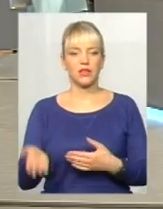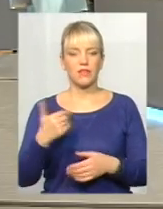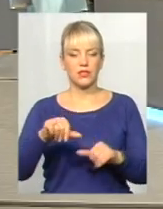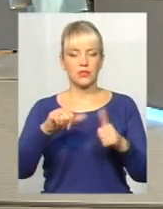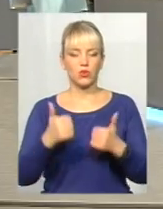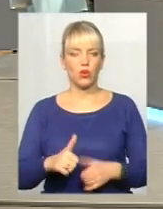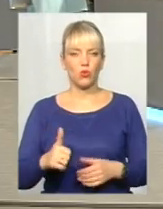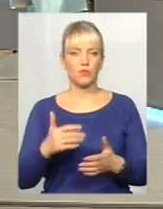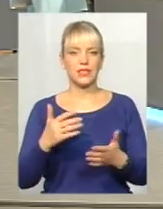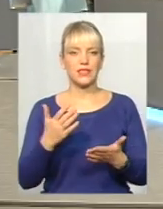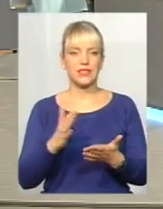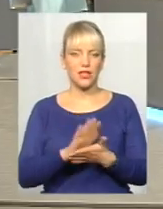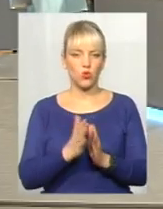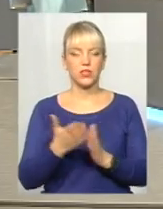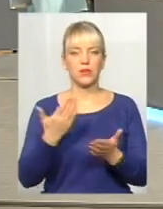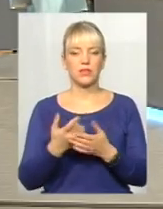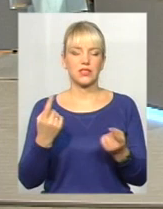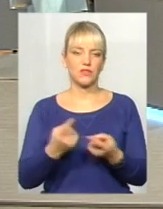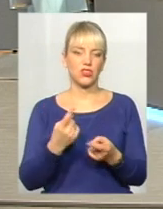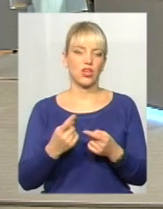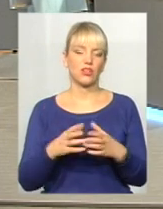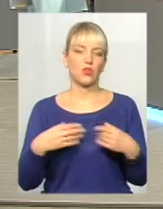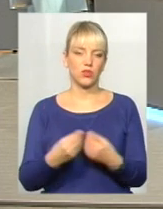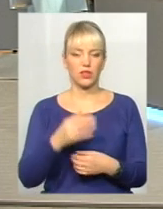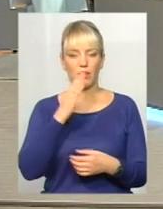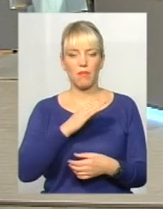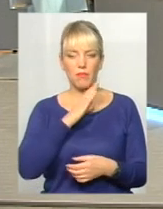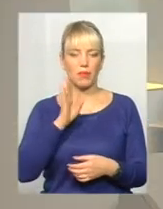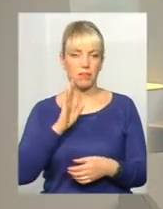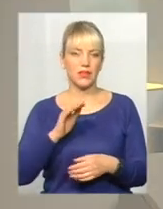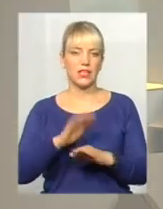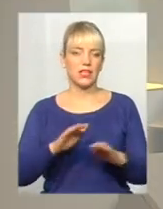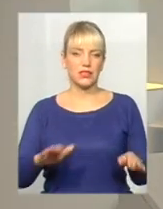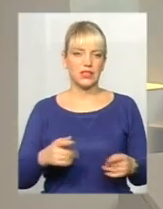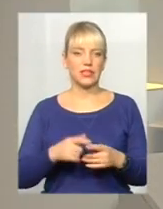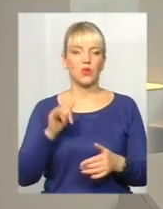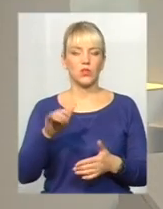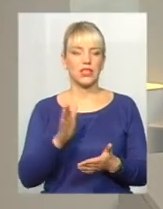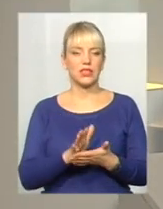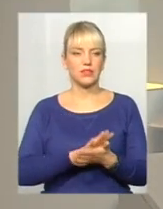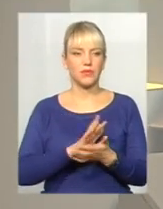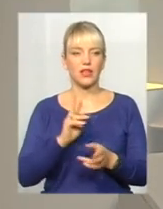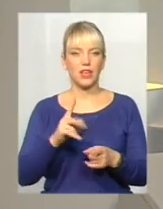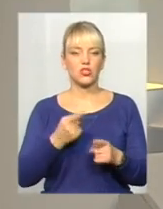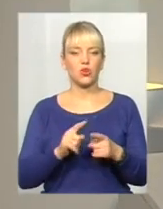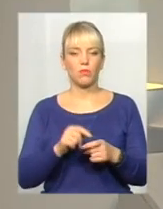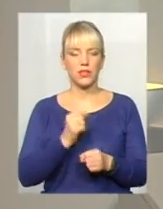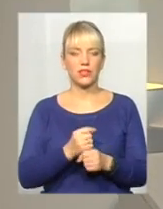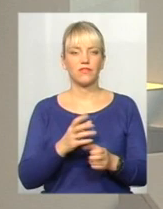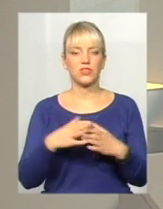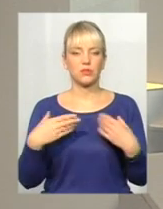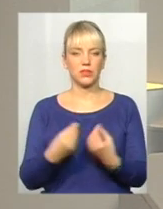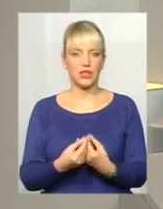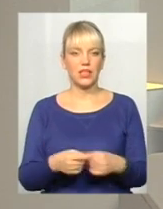ситуацію. Звичайна родина, мама, тато, діти. Є в них сміття. Як в родині зробити цей правильний